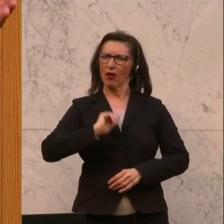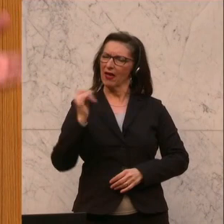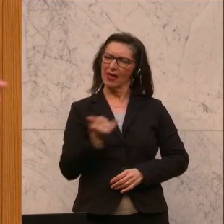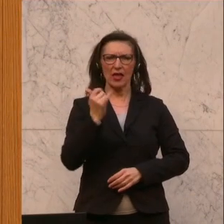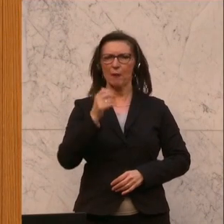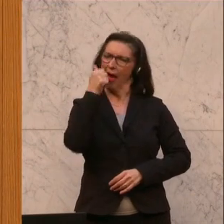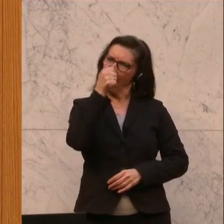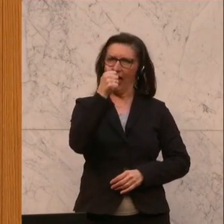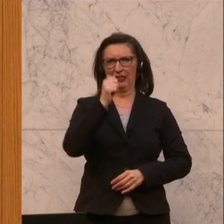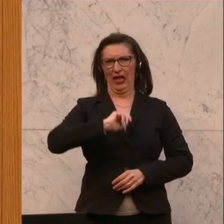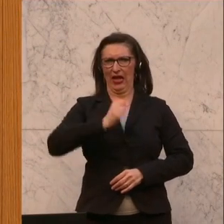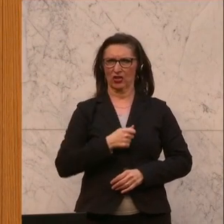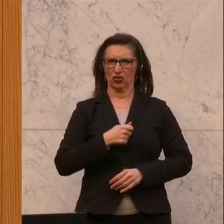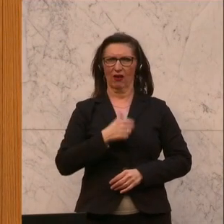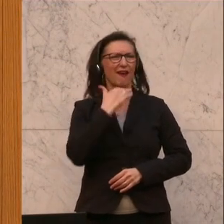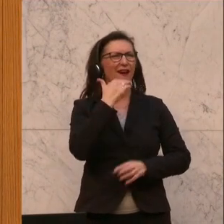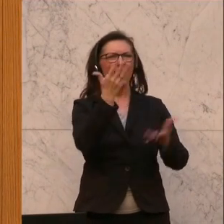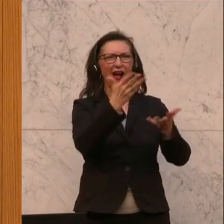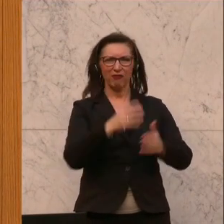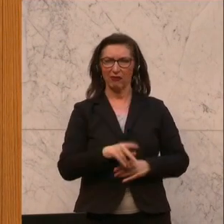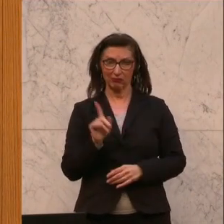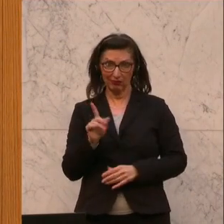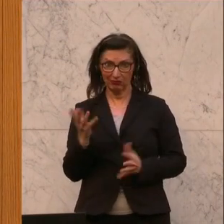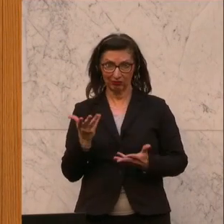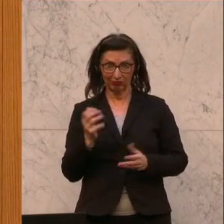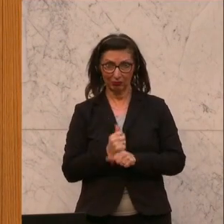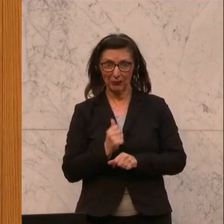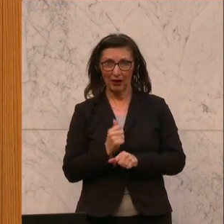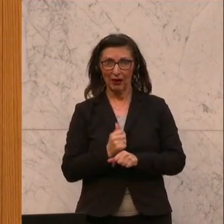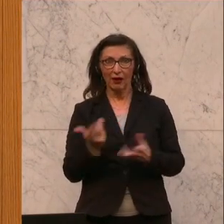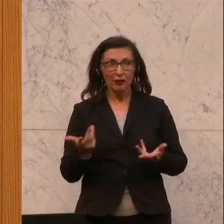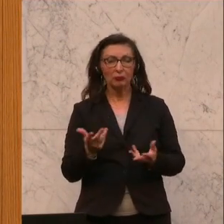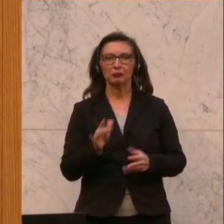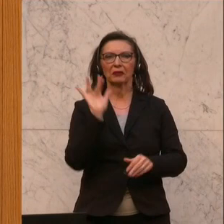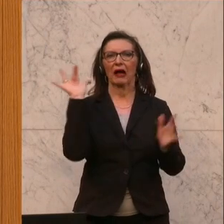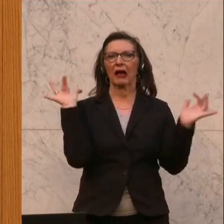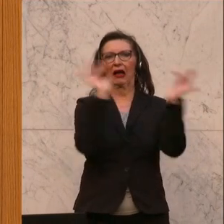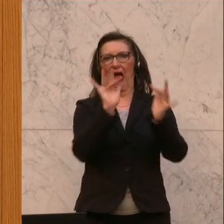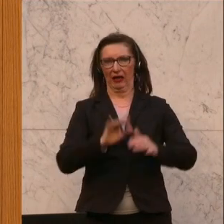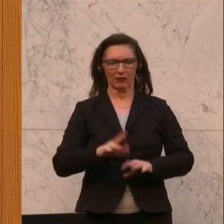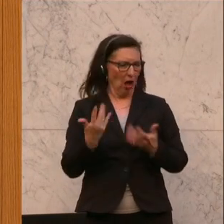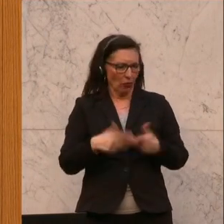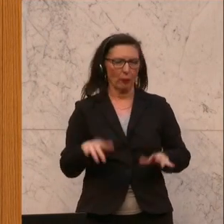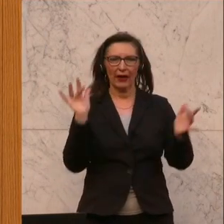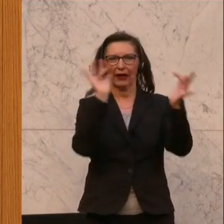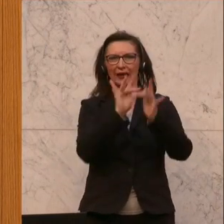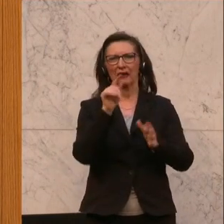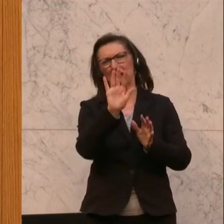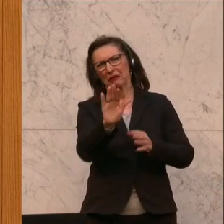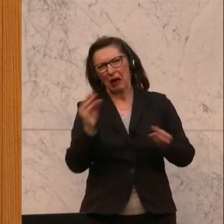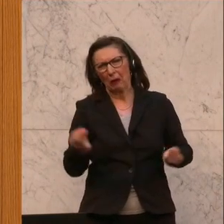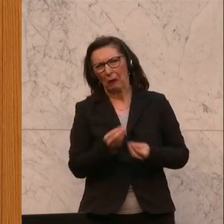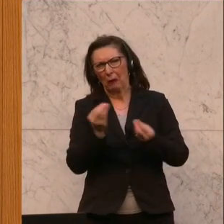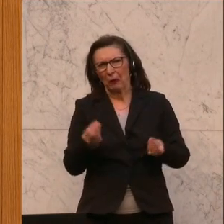egal, was es ist, man sucht gar nicht nach Gründen. Auch deine Gründe, die du genannt hast, waren jetzt nicht so sattelfest, dass man denkt,